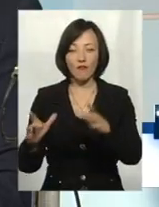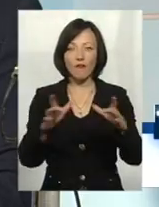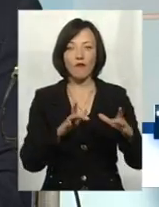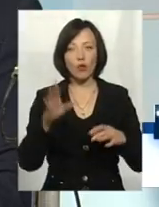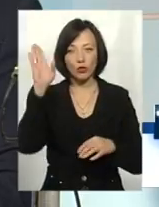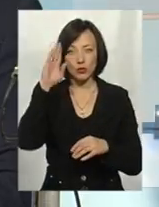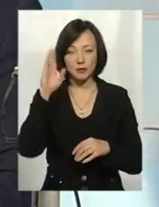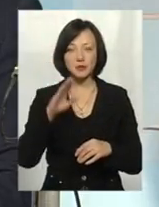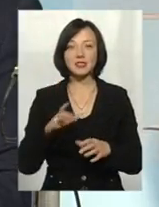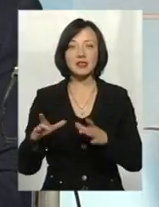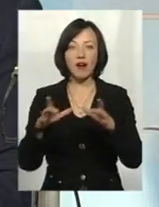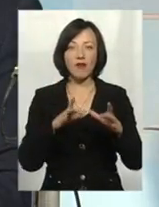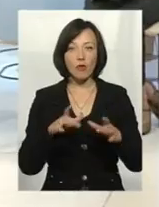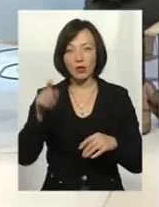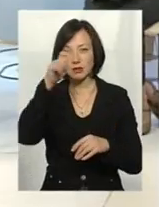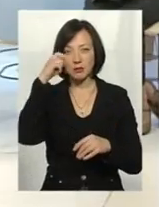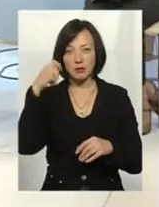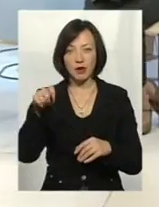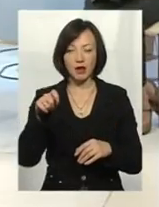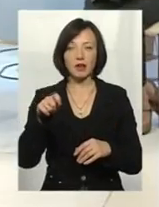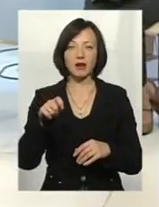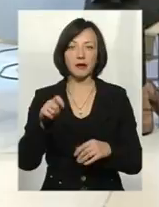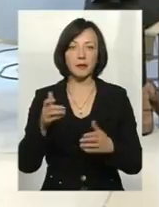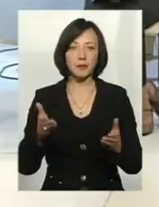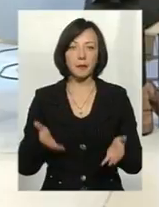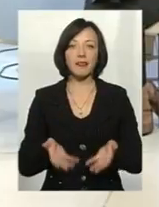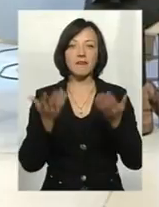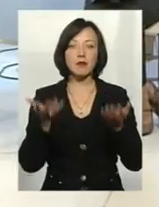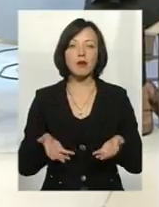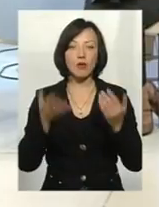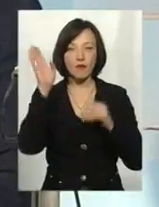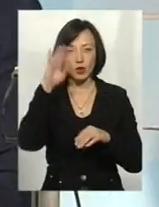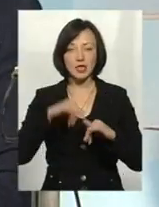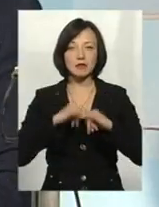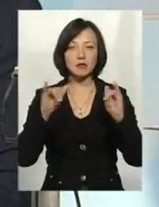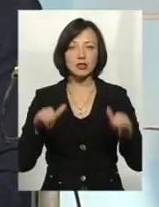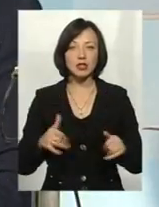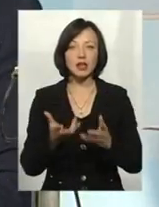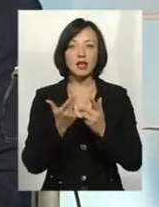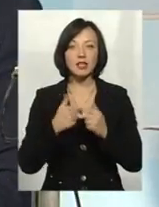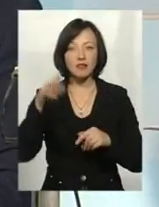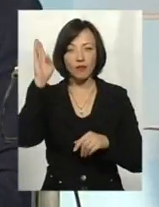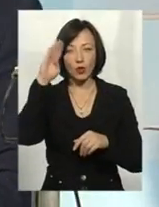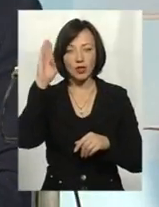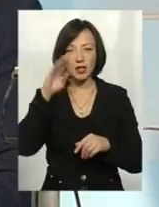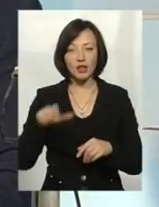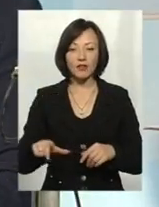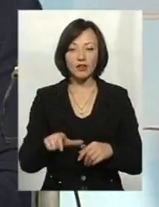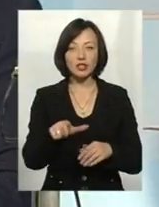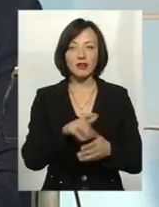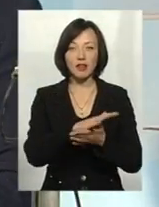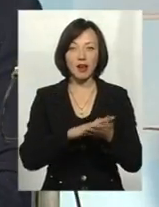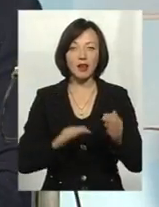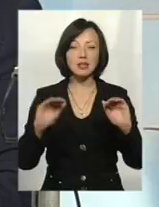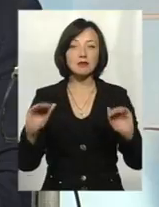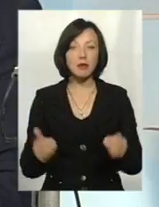водоємі. Тобто, ставок, спека? Так, випаровування води збільшується, кількість води, таким чином, яка тече далі,